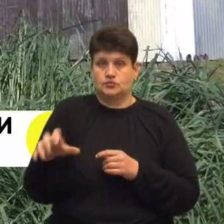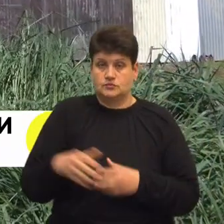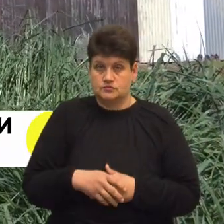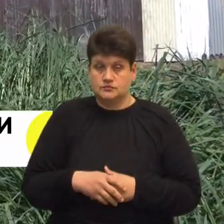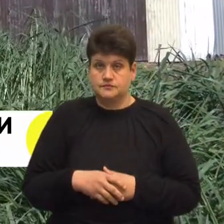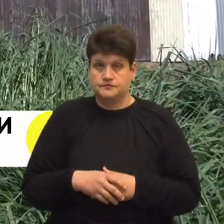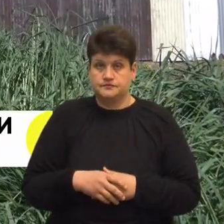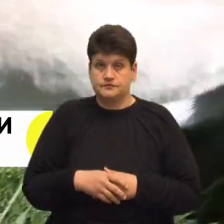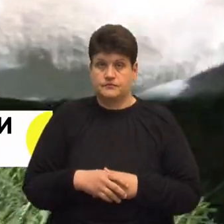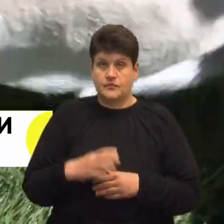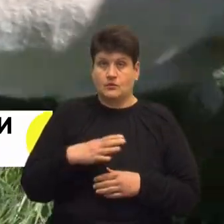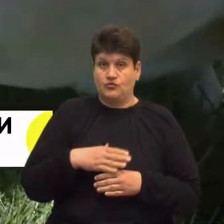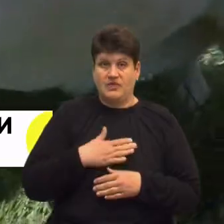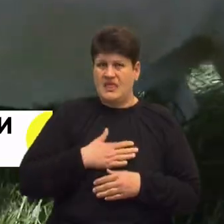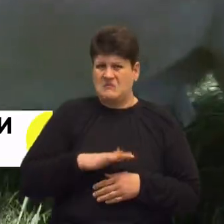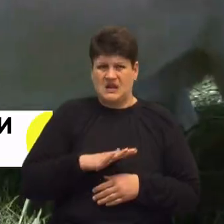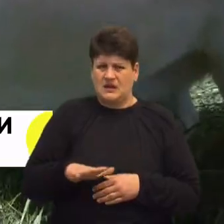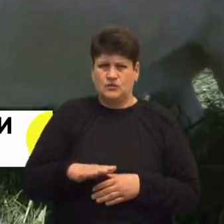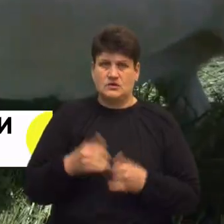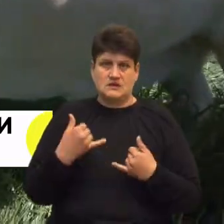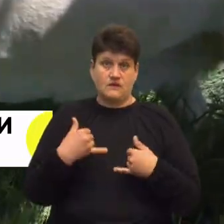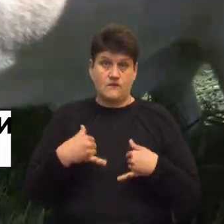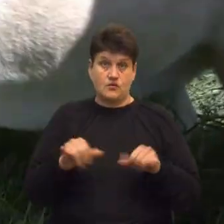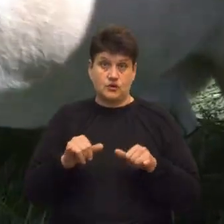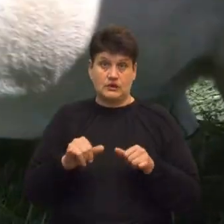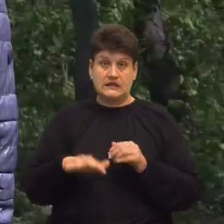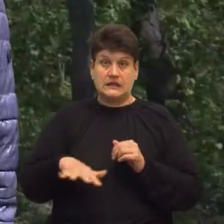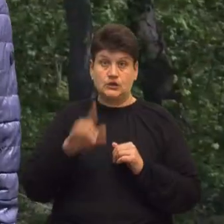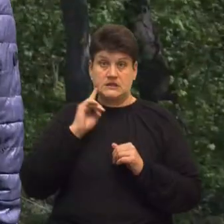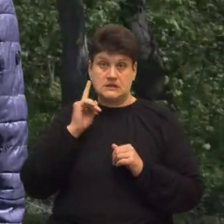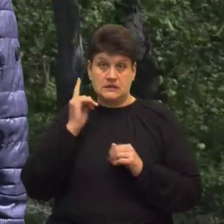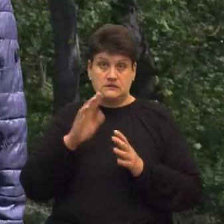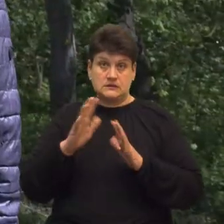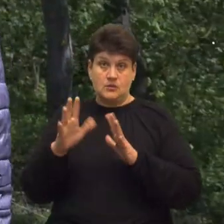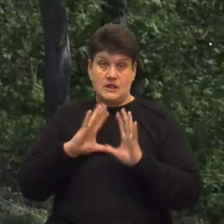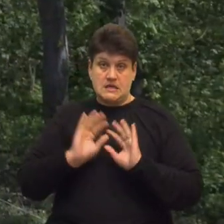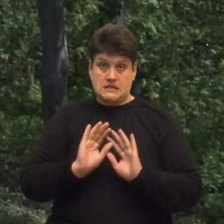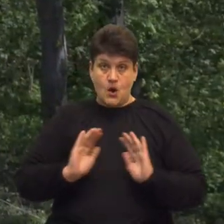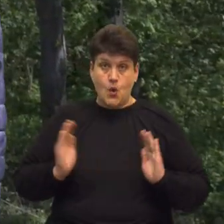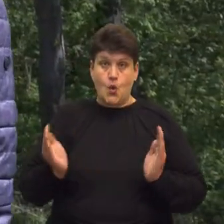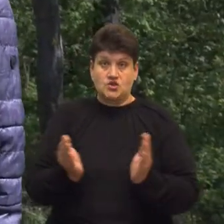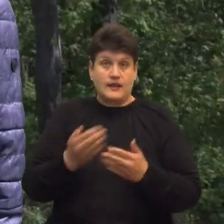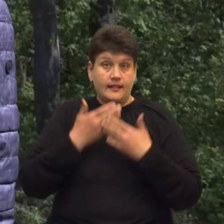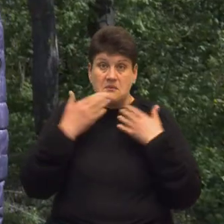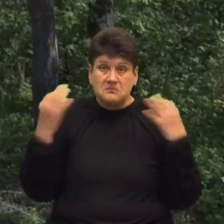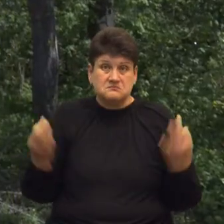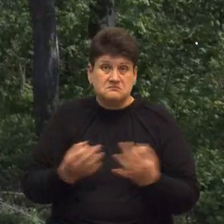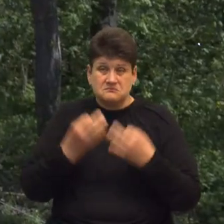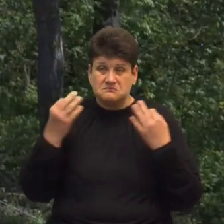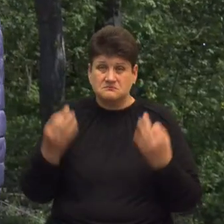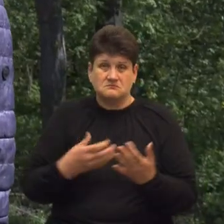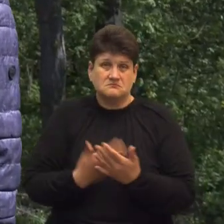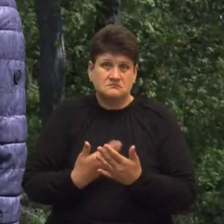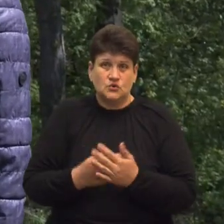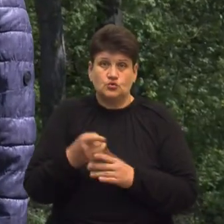неприємно здивований, коли територія зеленими насадженнями була загороджена, нема ніяких ознак, що тут